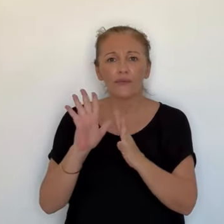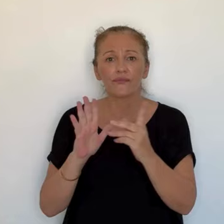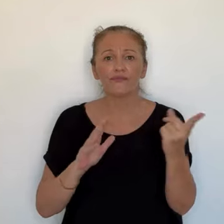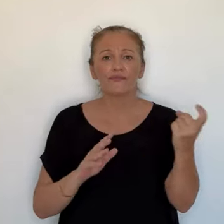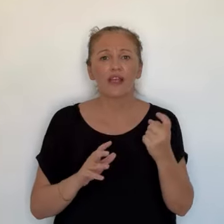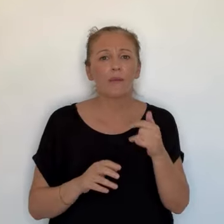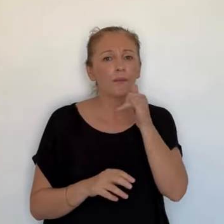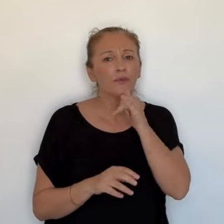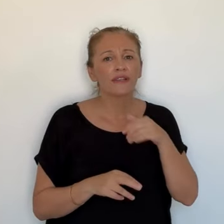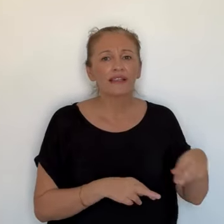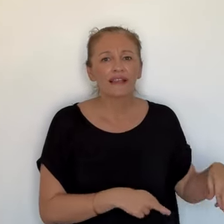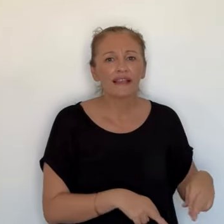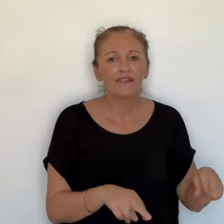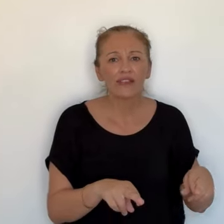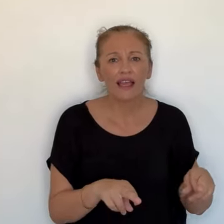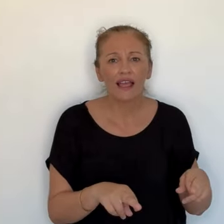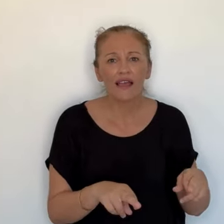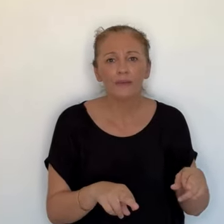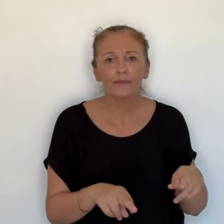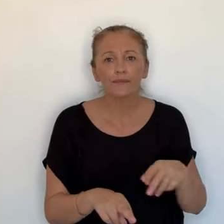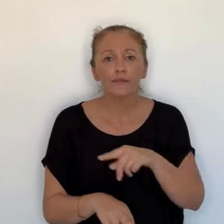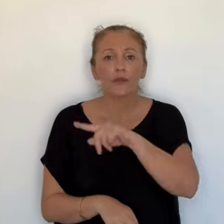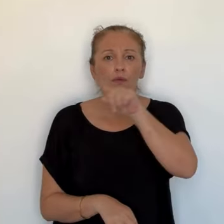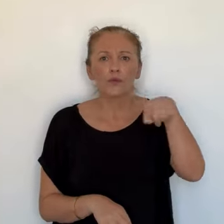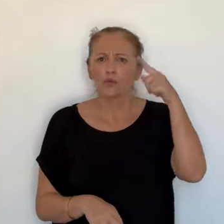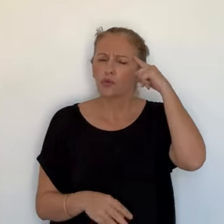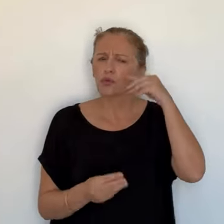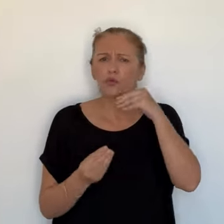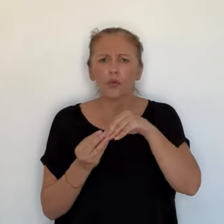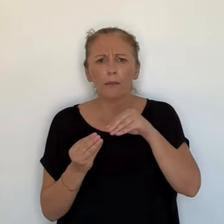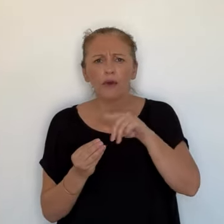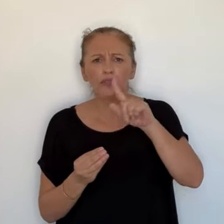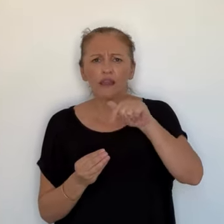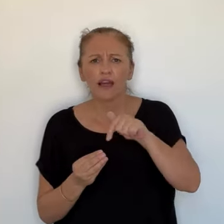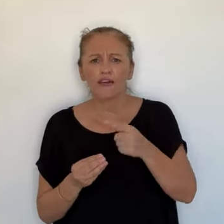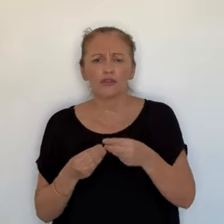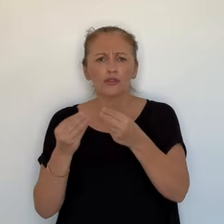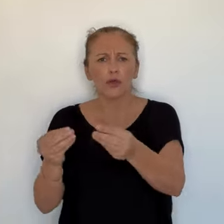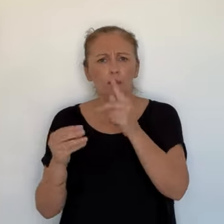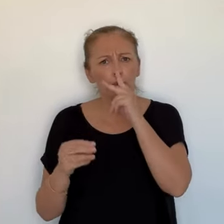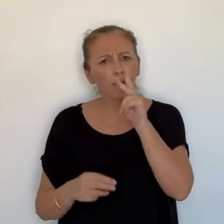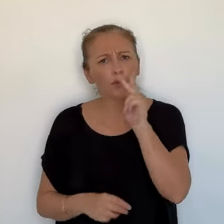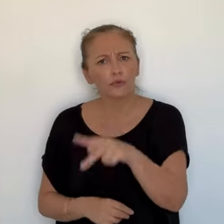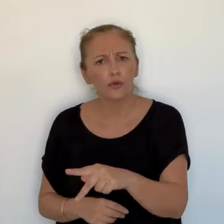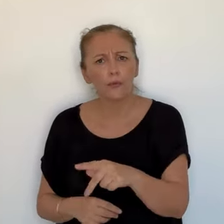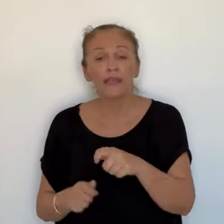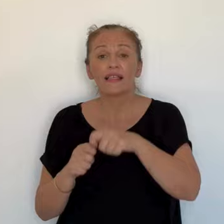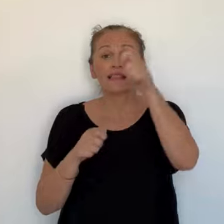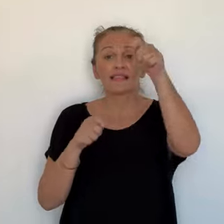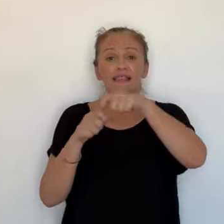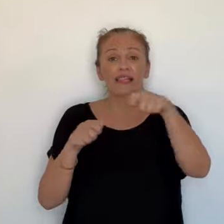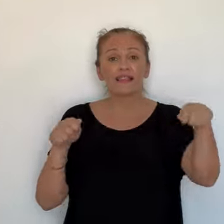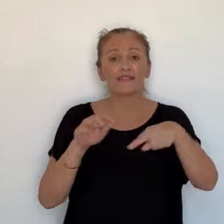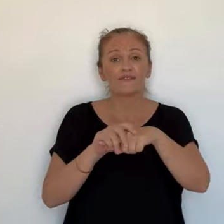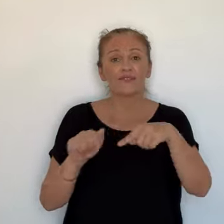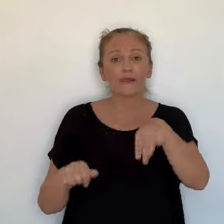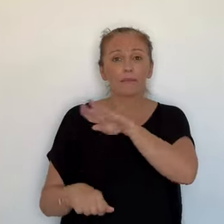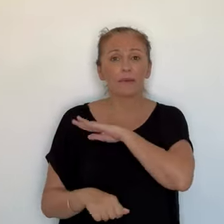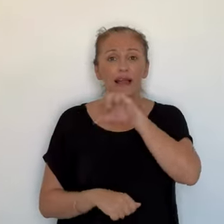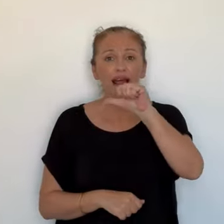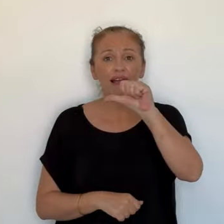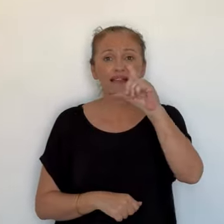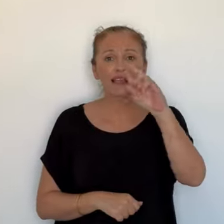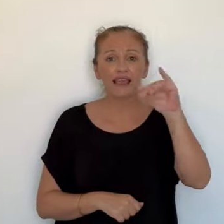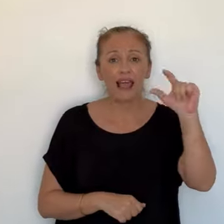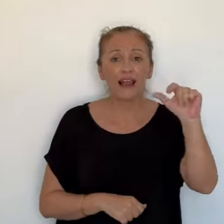façon en urgence. L'eau qui a servi à éteindre l'incendie et qui s'est en partie déversée dans cet affluent de la Gravonne a-t-elle généré des